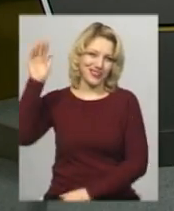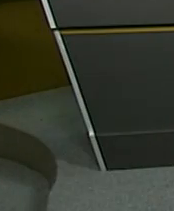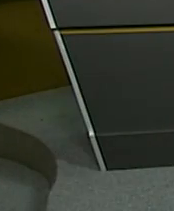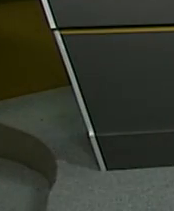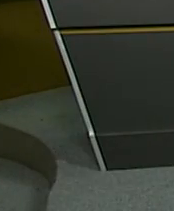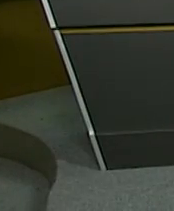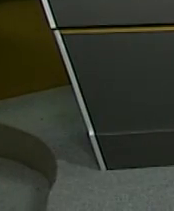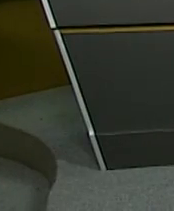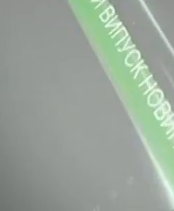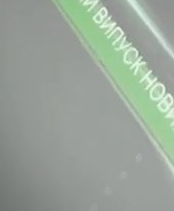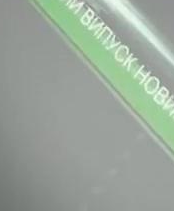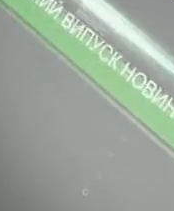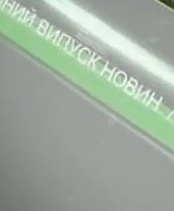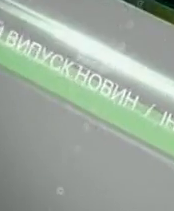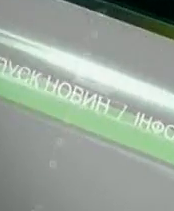випусках.